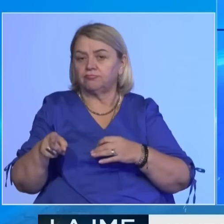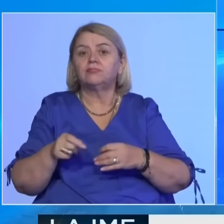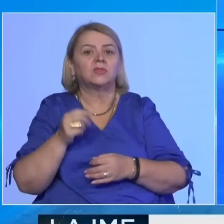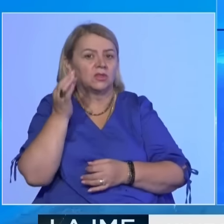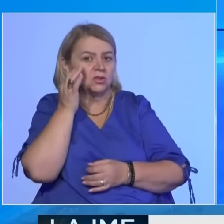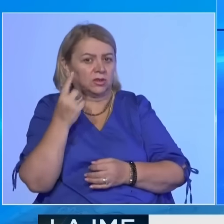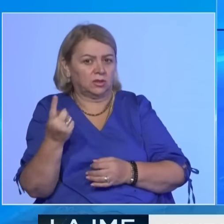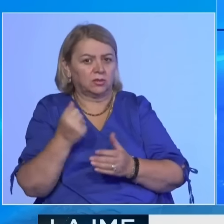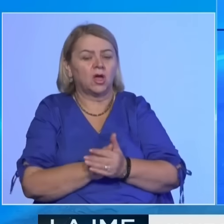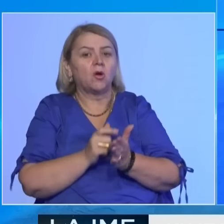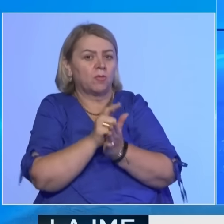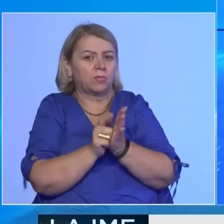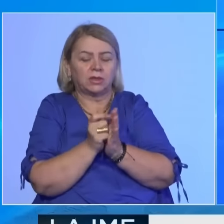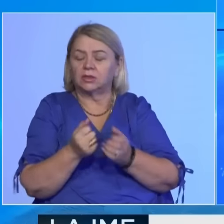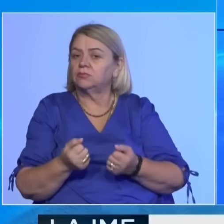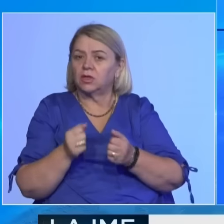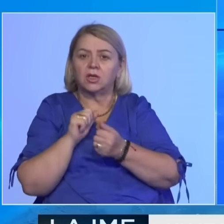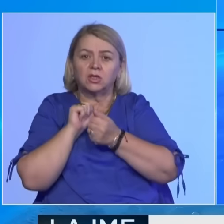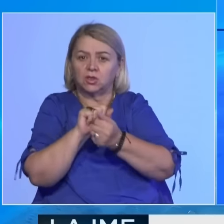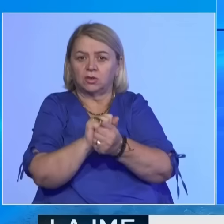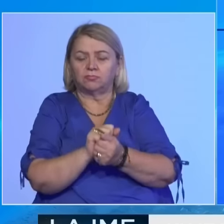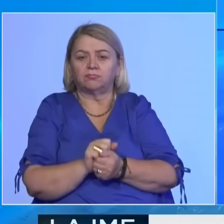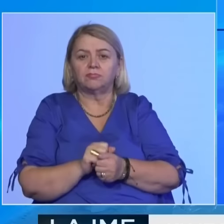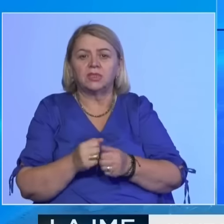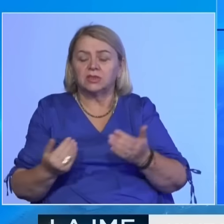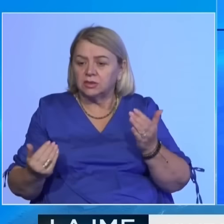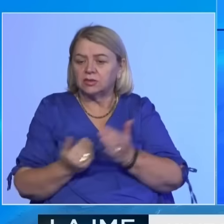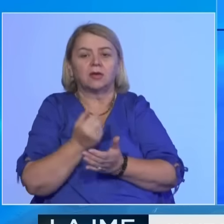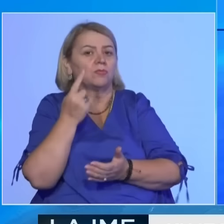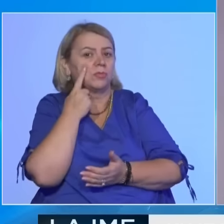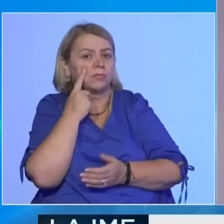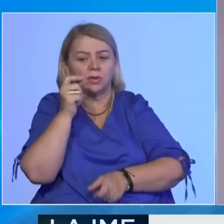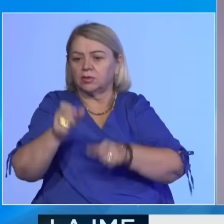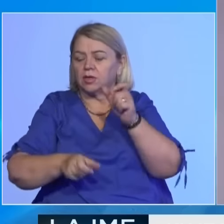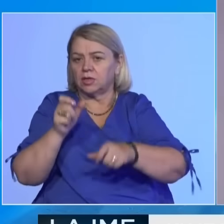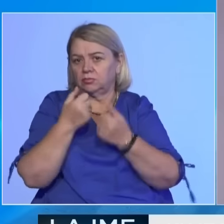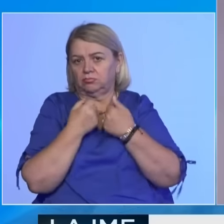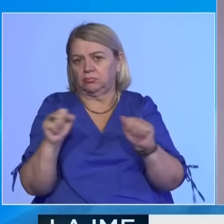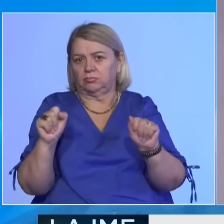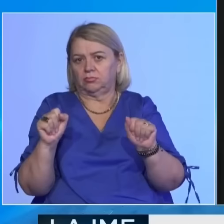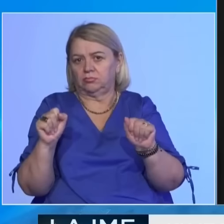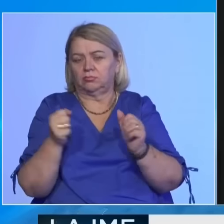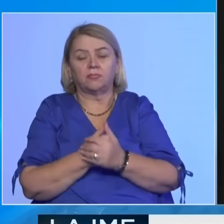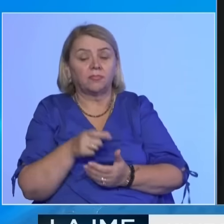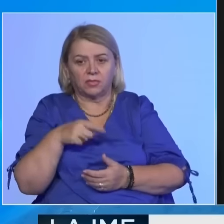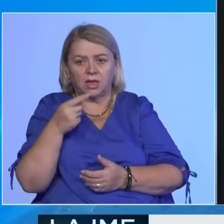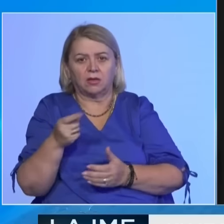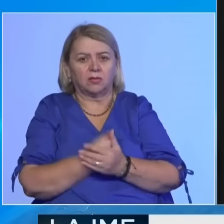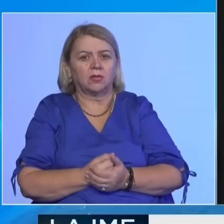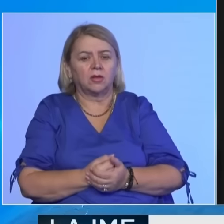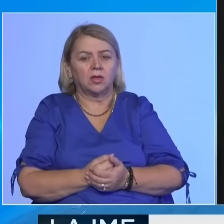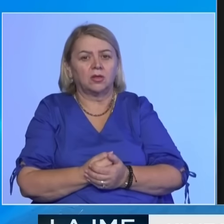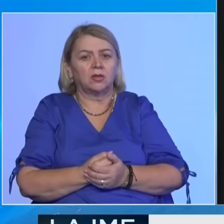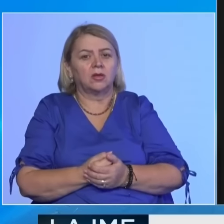ditë shënoj një moment historik duke idhën një drejtim të ri për piekjeve të popullit për liriji dhe pavarsi. A i tha se kjo ishte